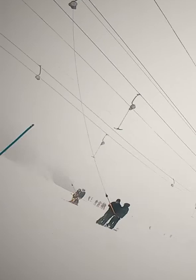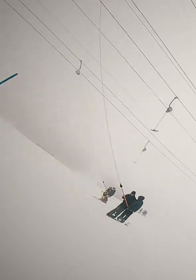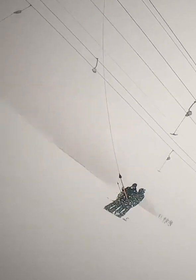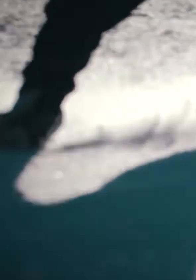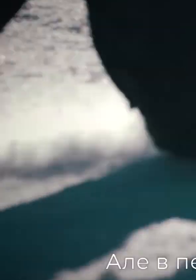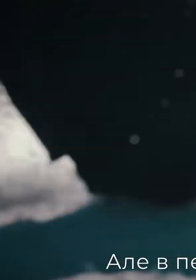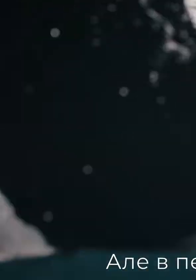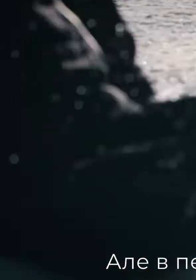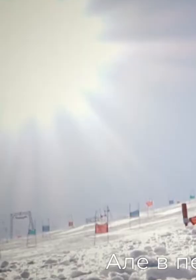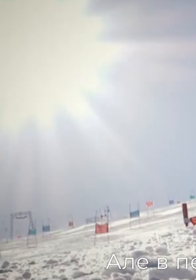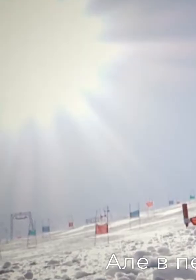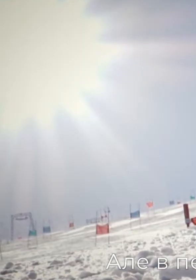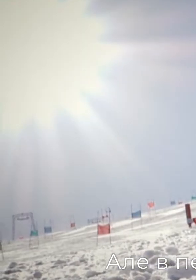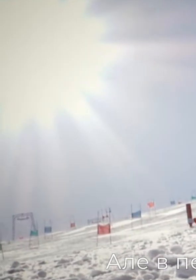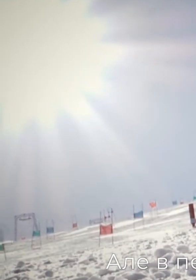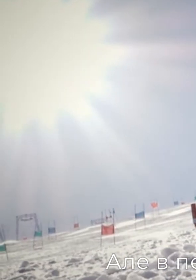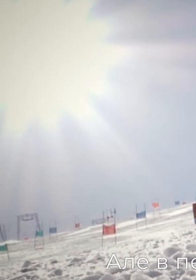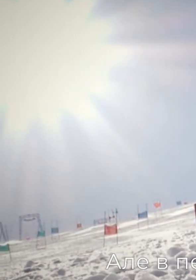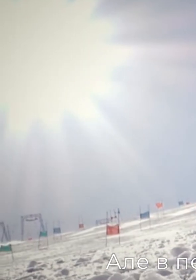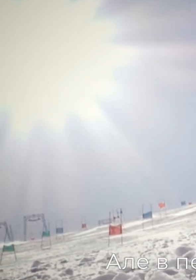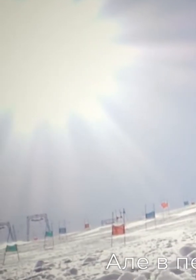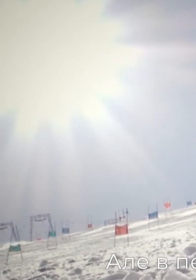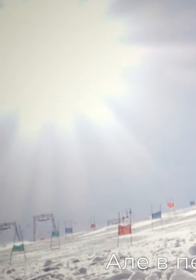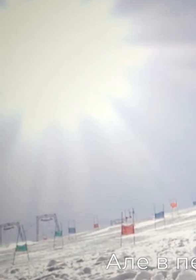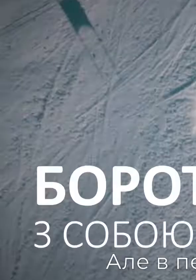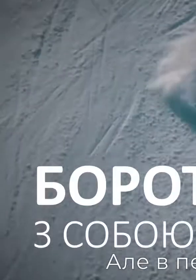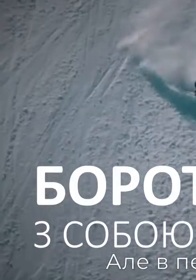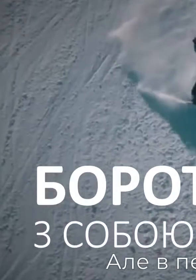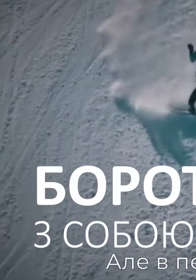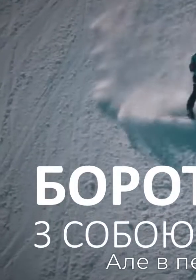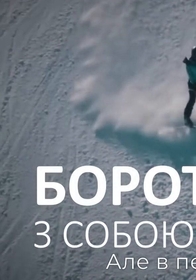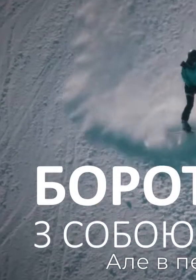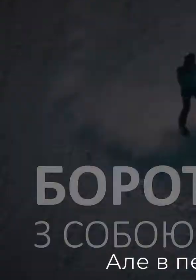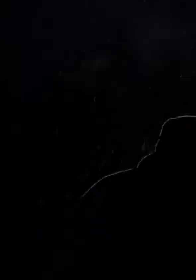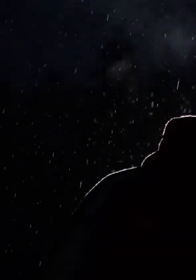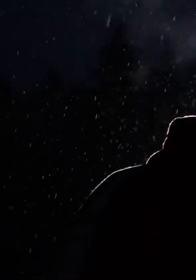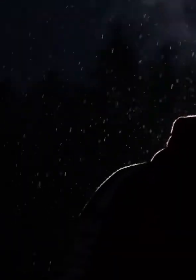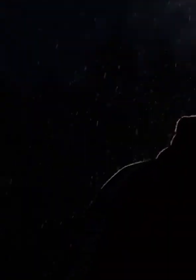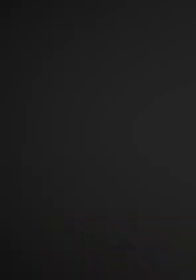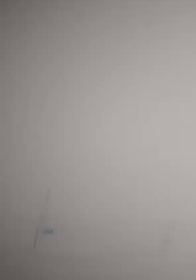Але в першу чергу Боротьбу з собою